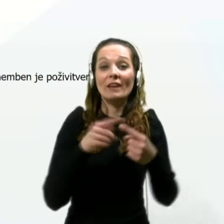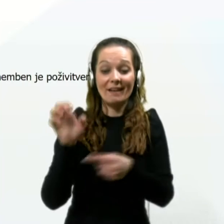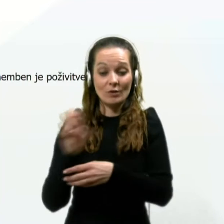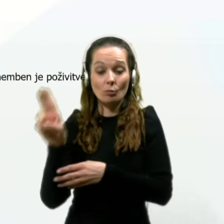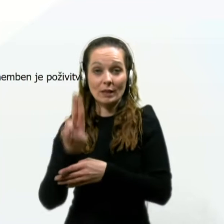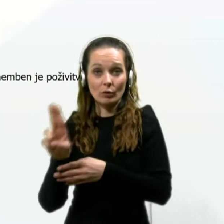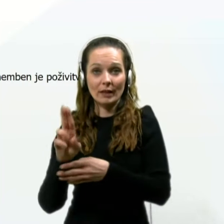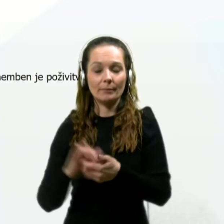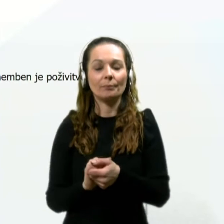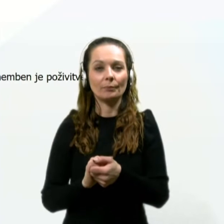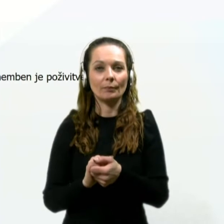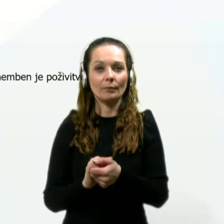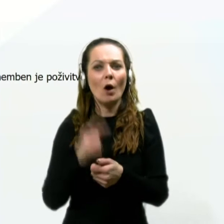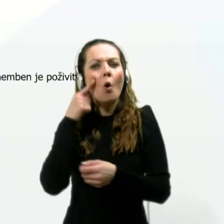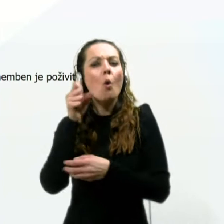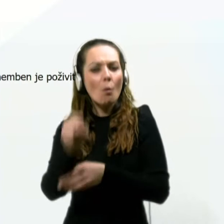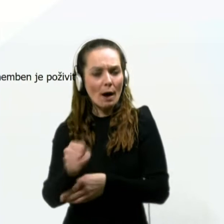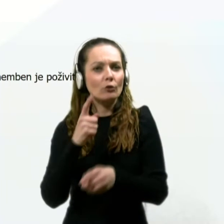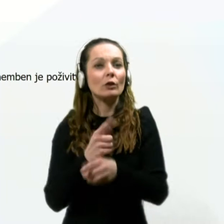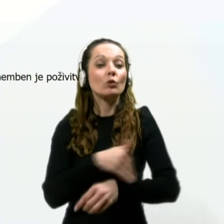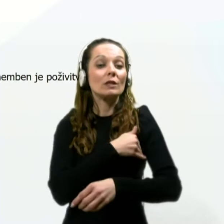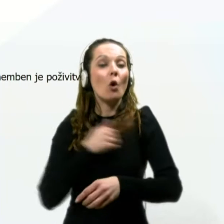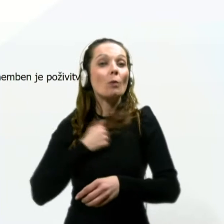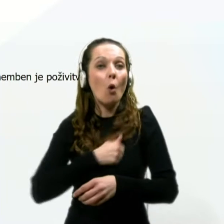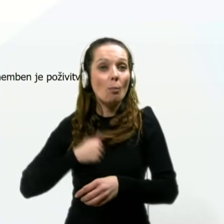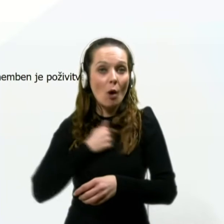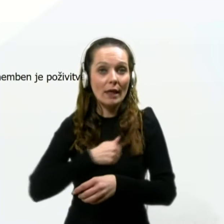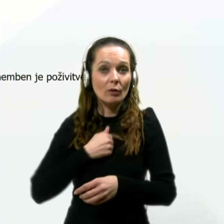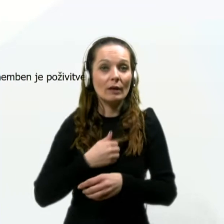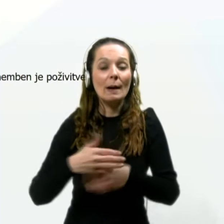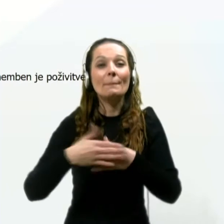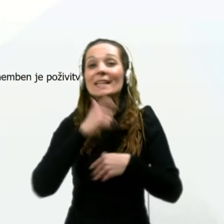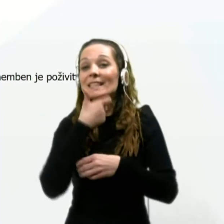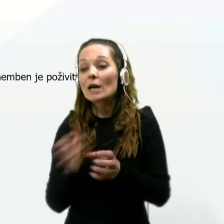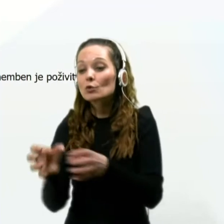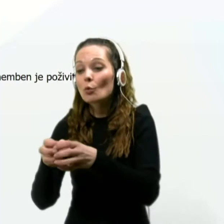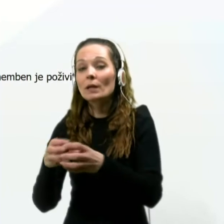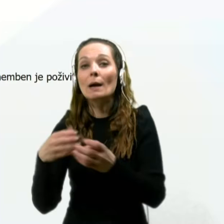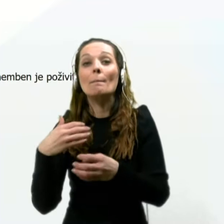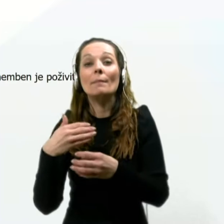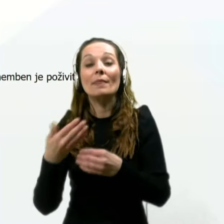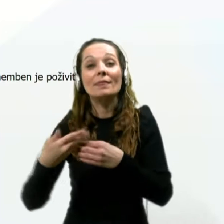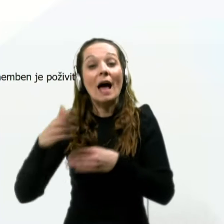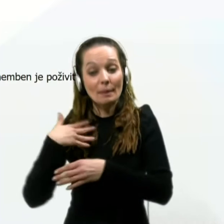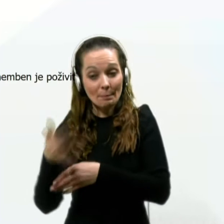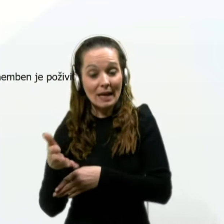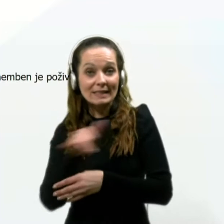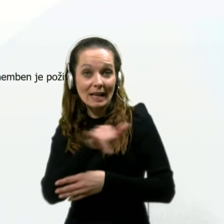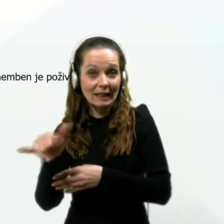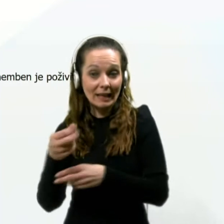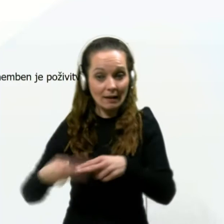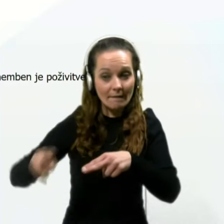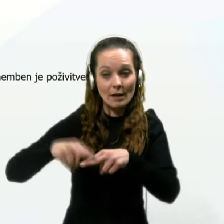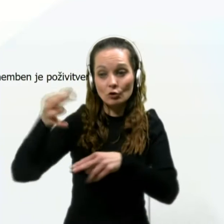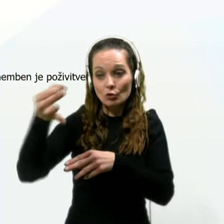uniji. Opažajo stopne obolevnosti pri starostnih skupinah 50+, v večjem odstotku kot